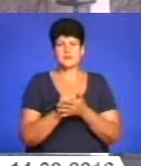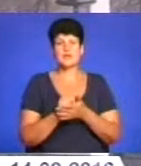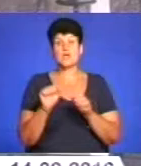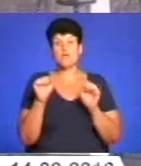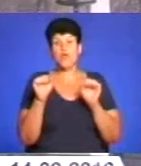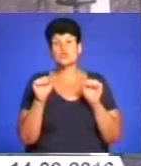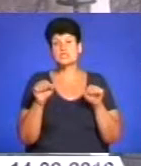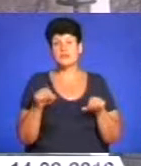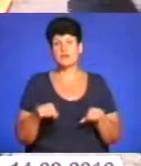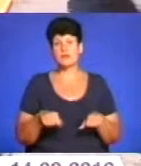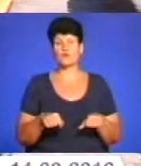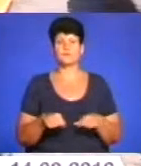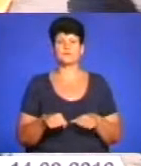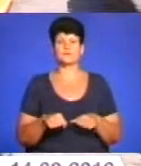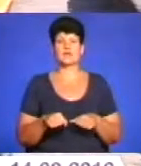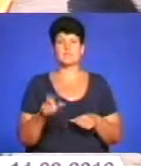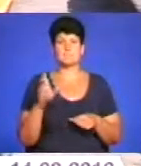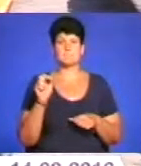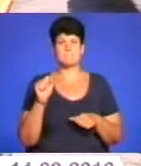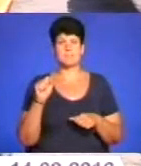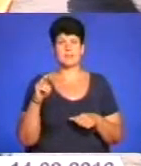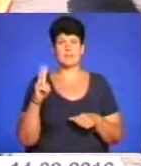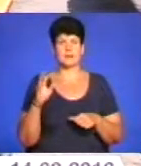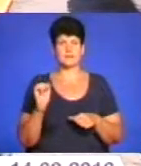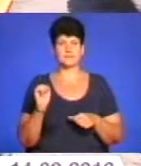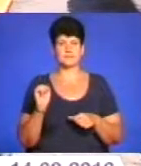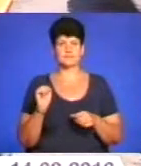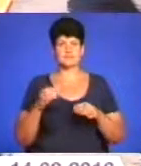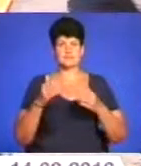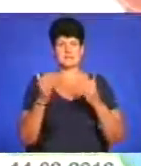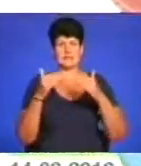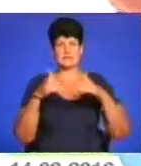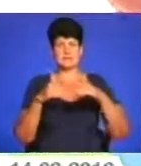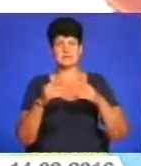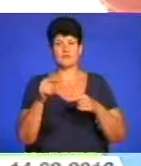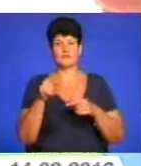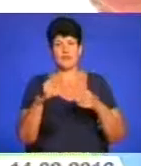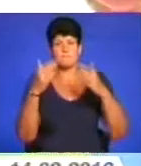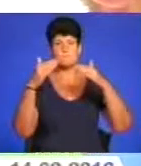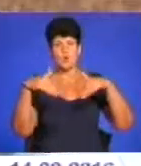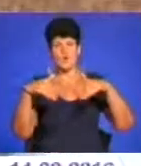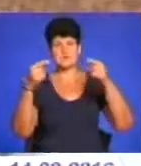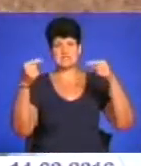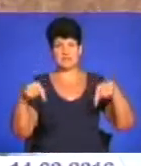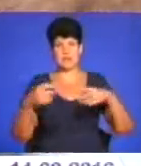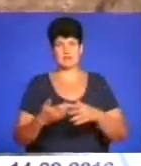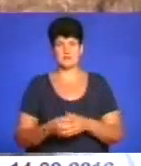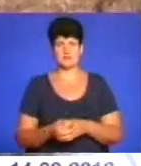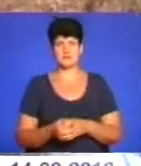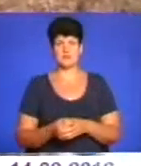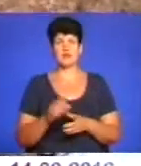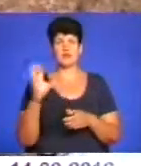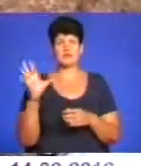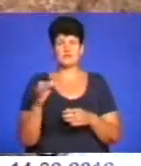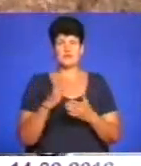такий, що балка, як його назвати, складеться, тобто вона провалиться і впаде. Всі ознаки того, що